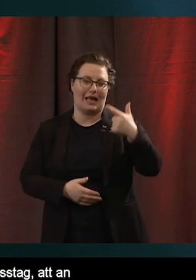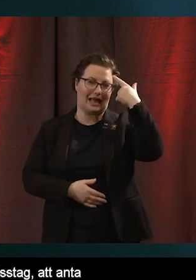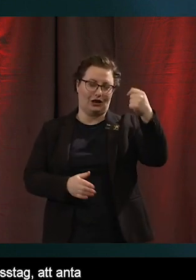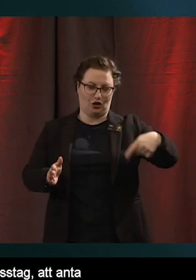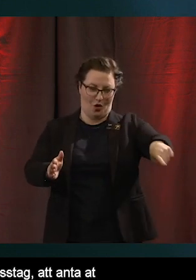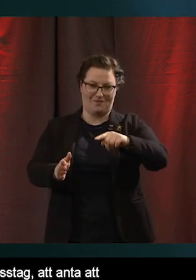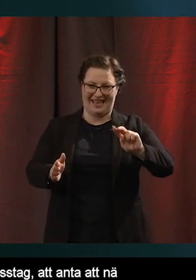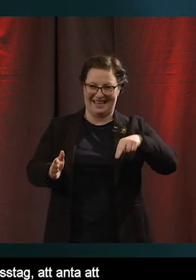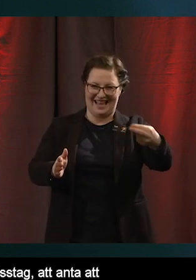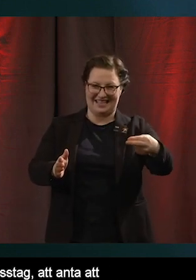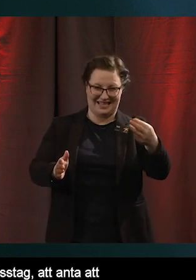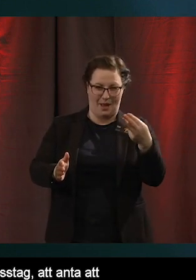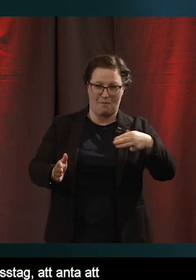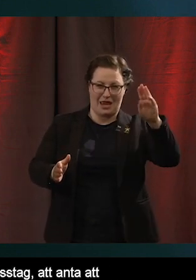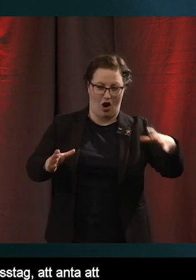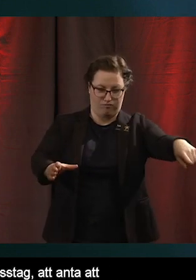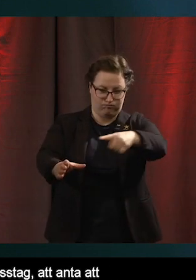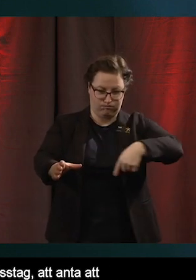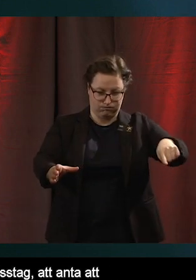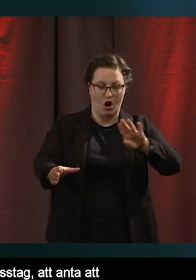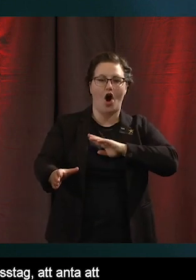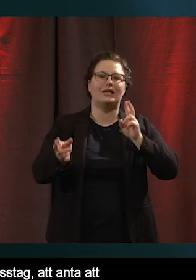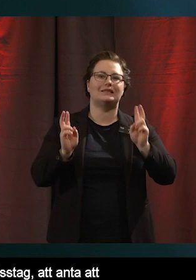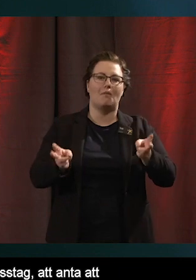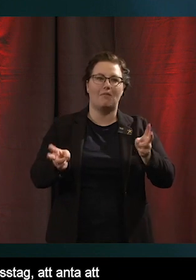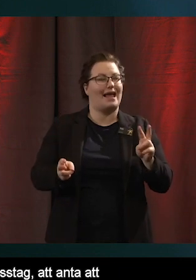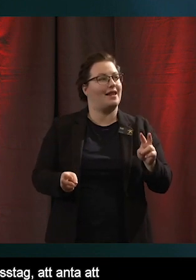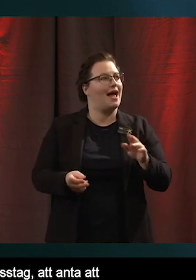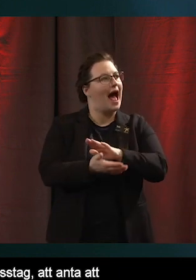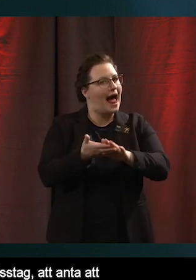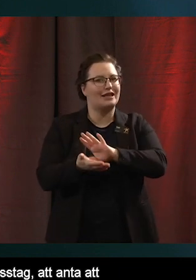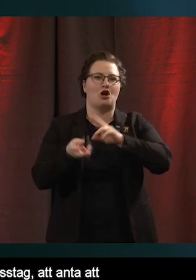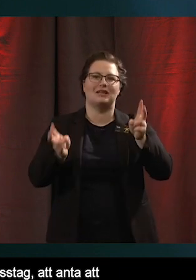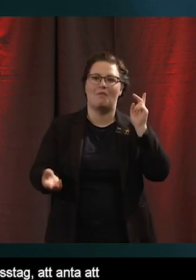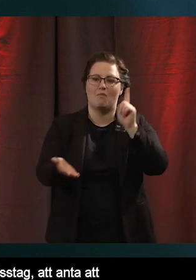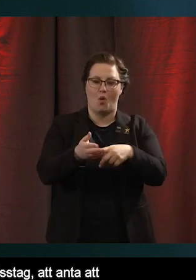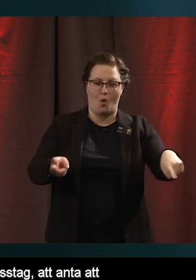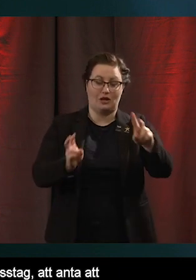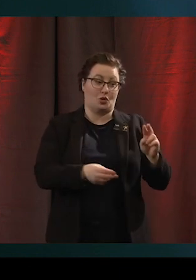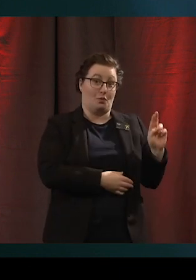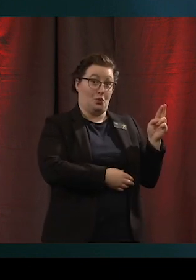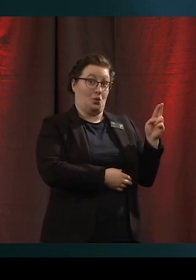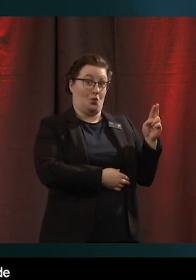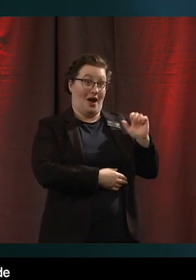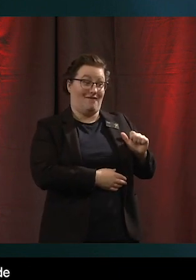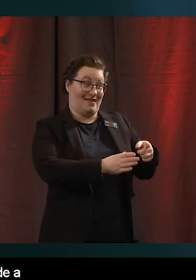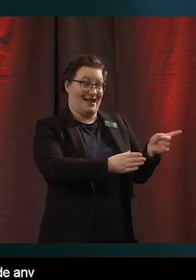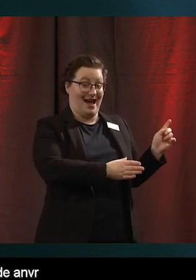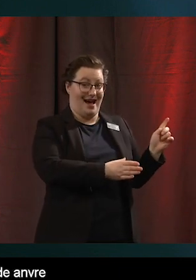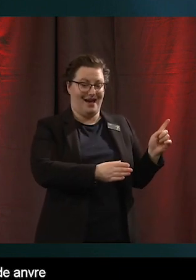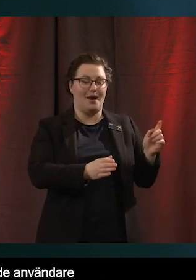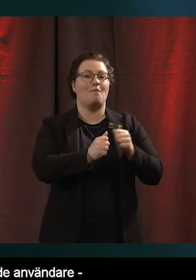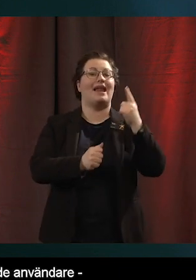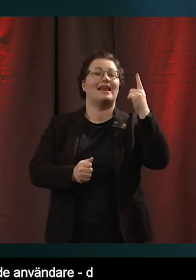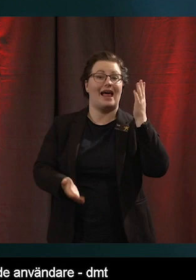nästa miljard användare alltid har samma eller aldrig har samma mål som de nuvarande användarna. Däremot så kan man vara